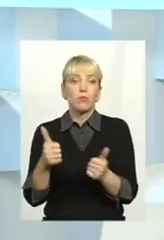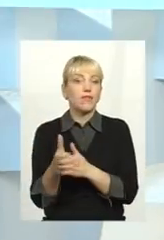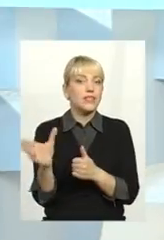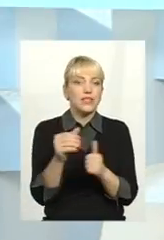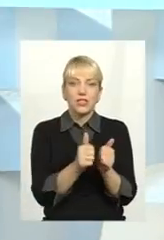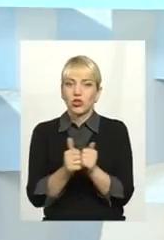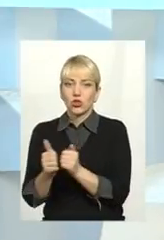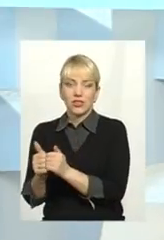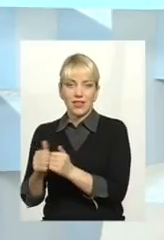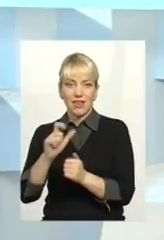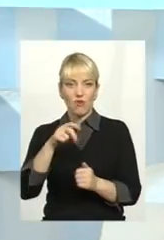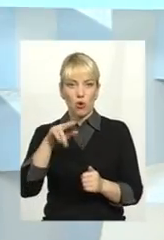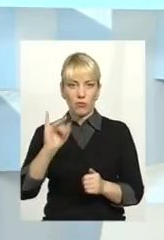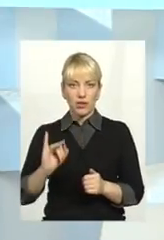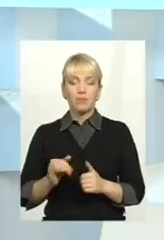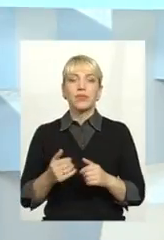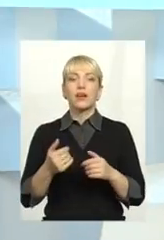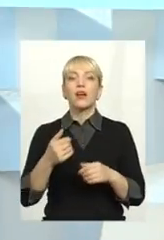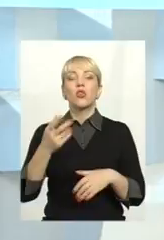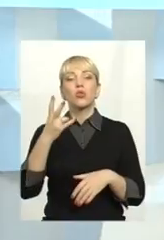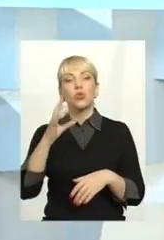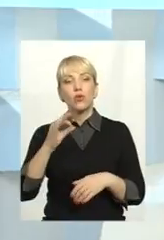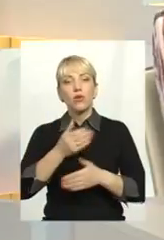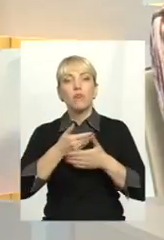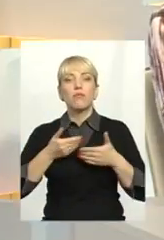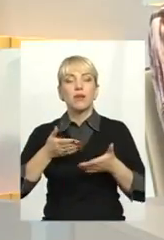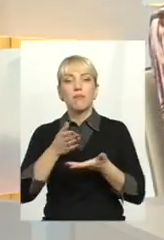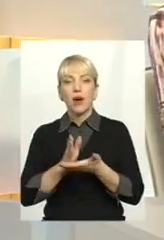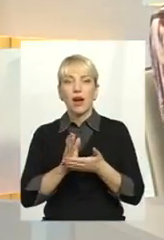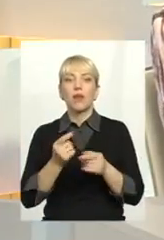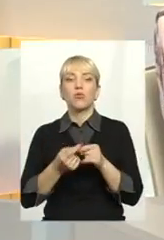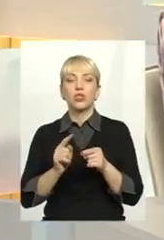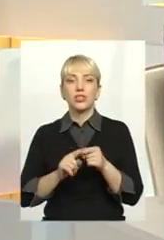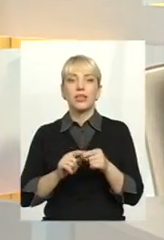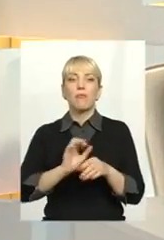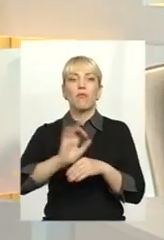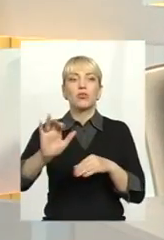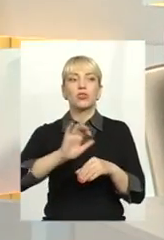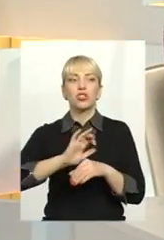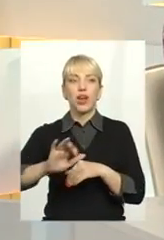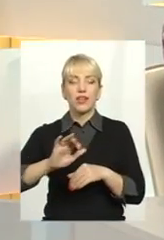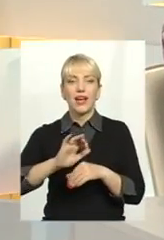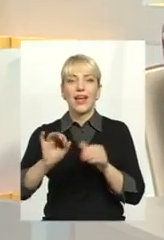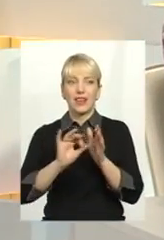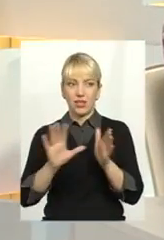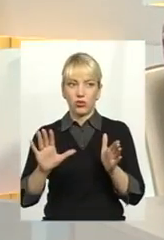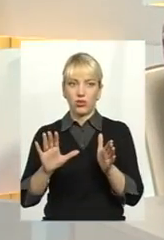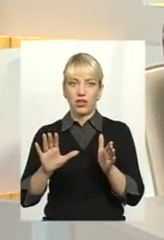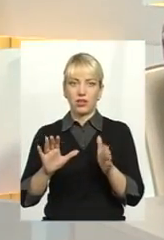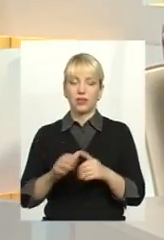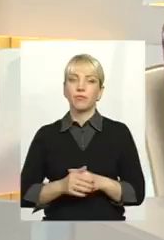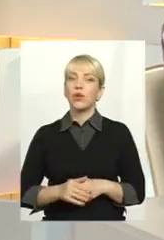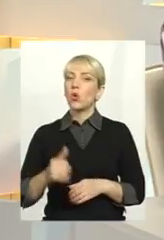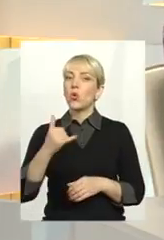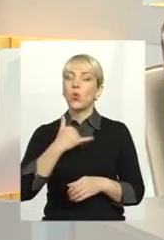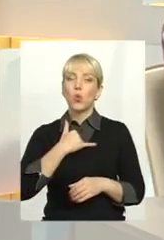сусідів, всіх європейців. Разом з тим, ми не маємо тієї мережі постачання тієї самої електроенергії. В